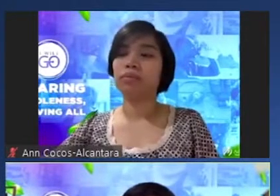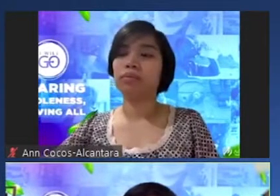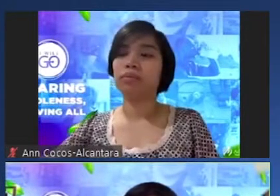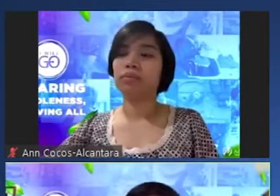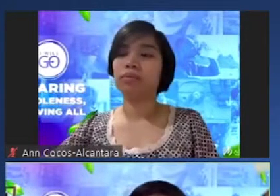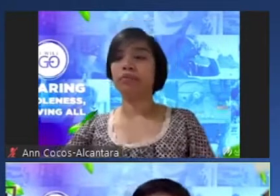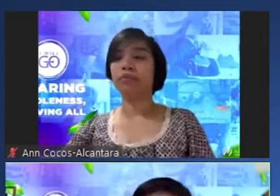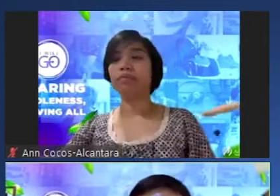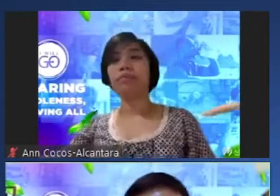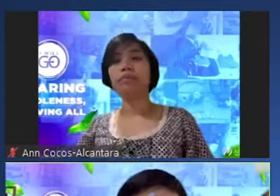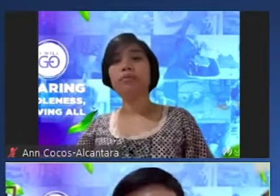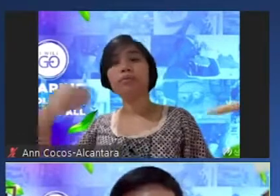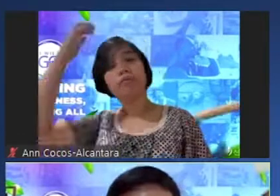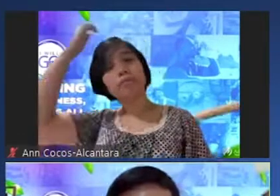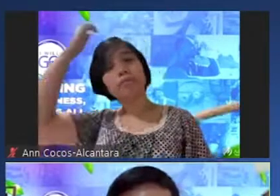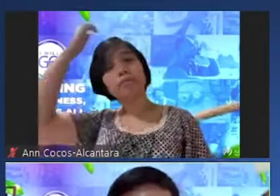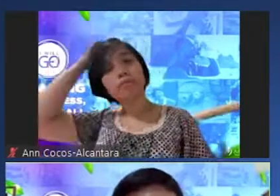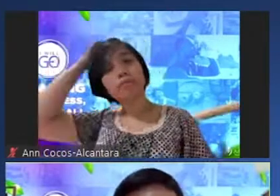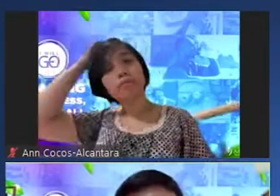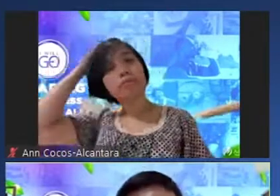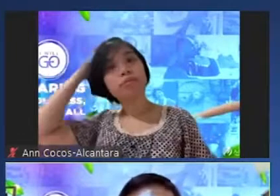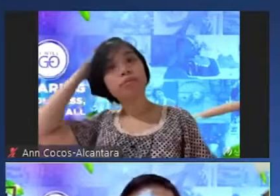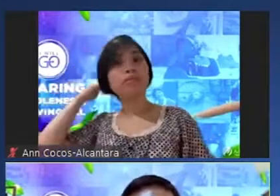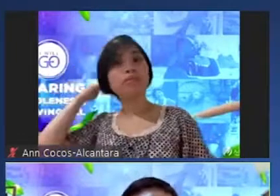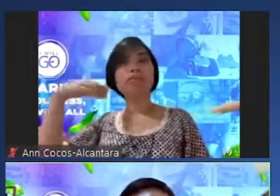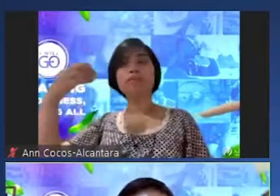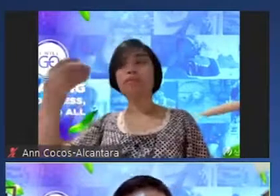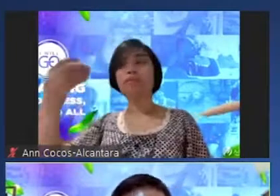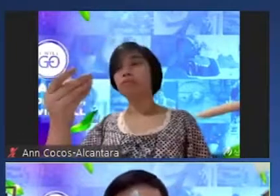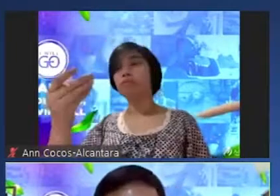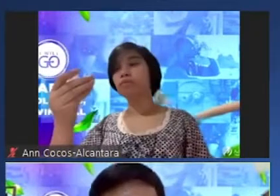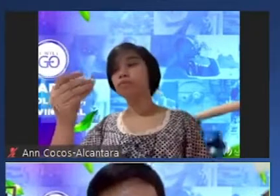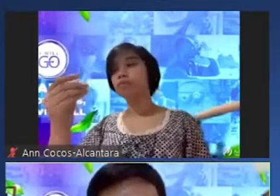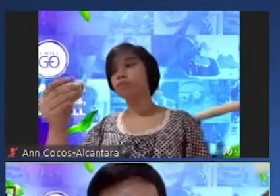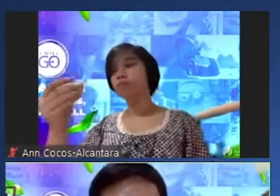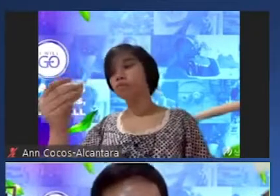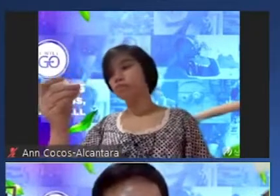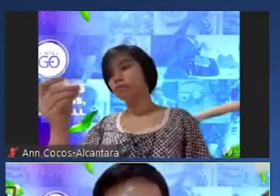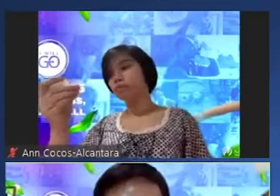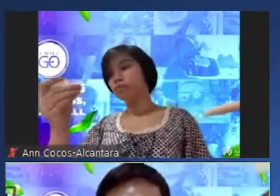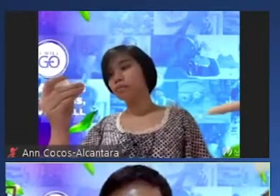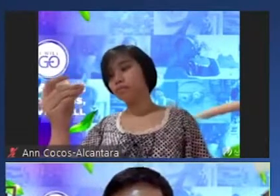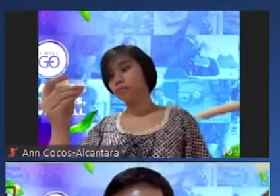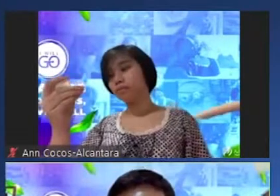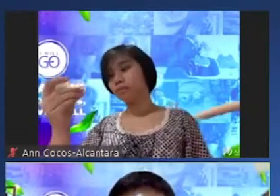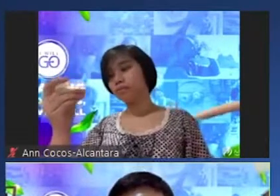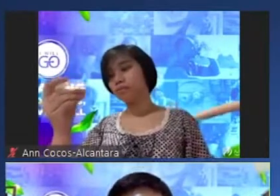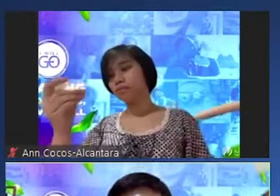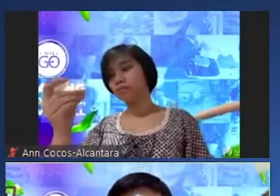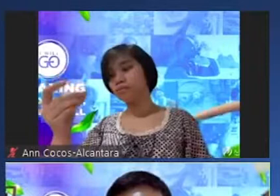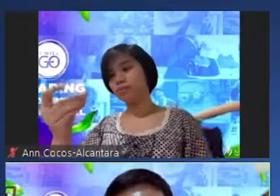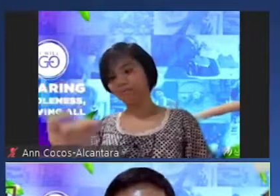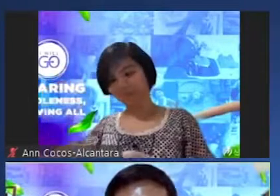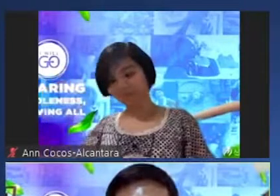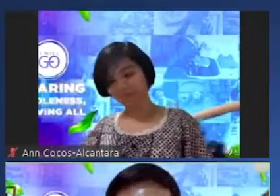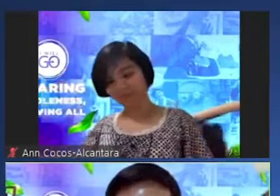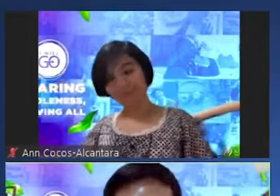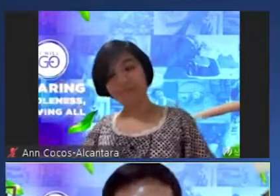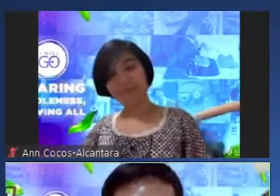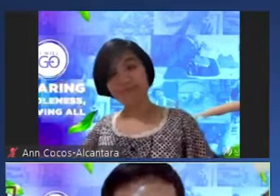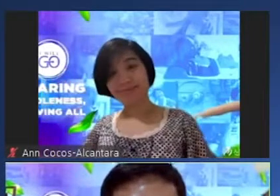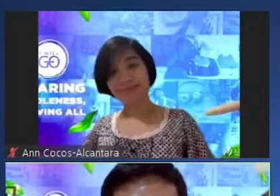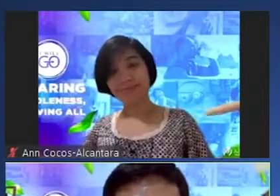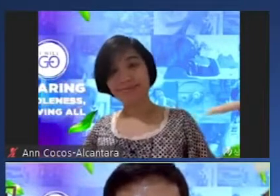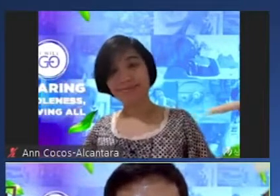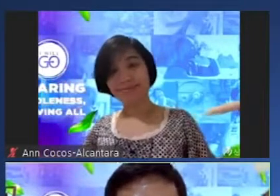alam nila na kapag uminom sila ng certain gamot ay feeling nila ay gumagaling sila so kahit kahit ano pa yan ibigay minsan nga nagbibigay